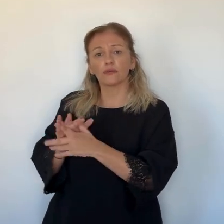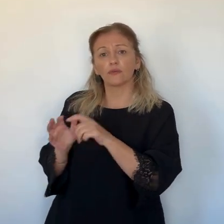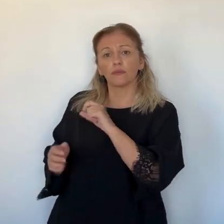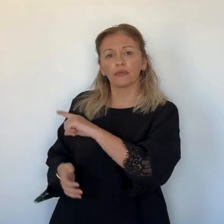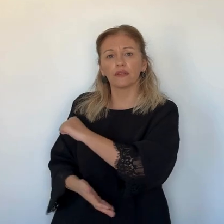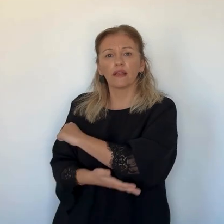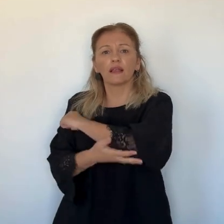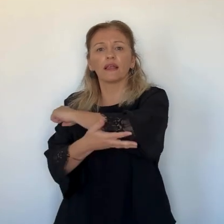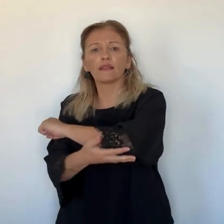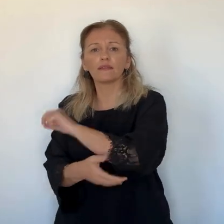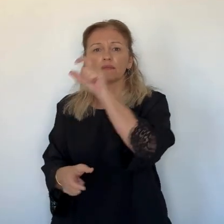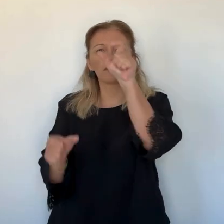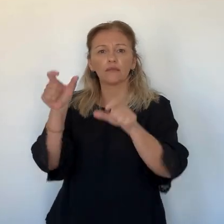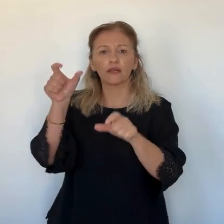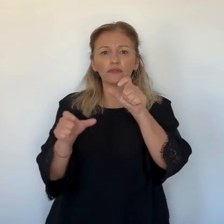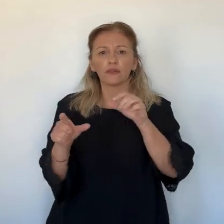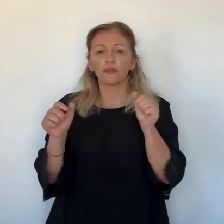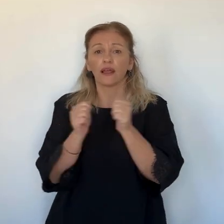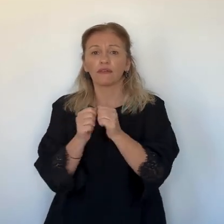personnes diabétiques.